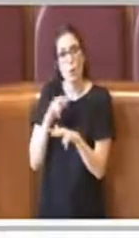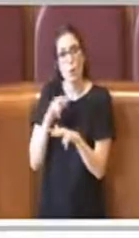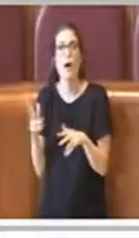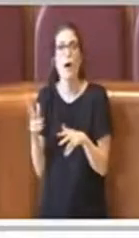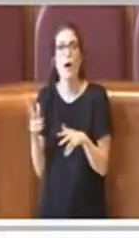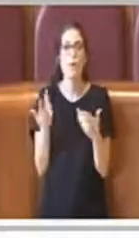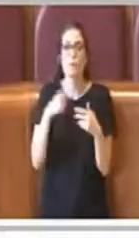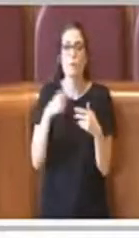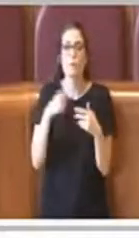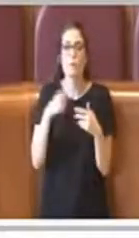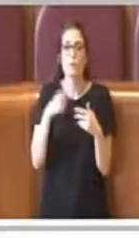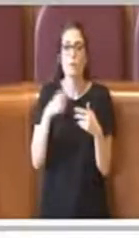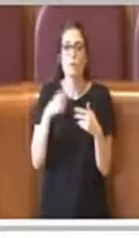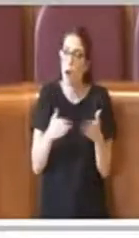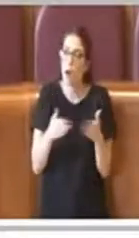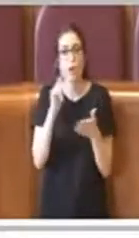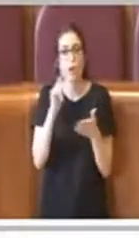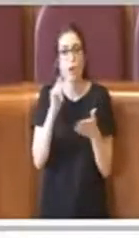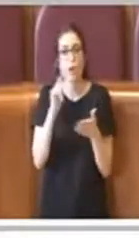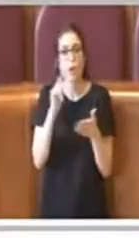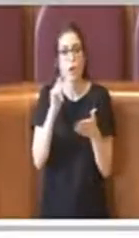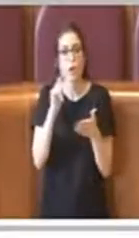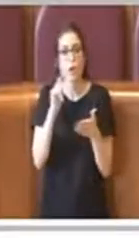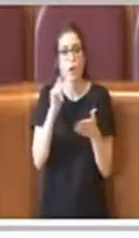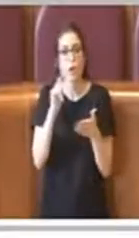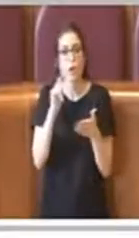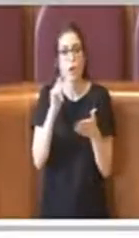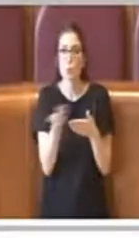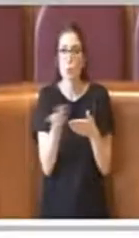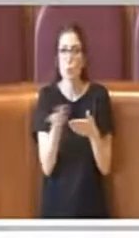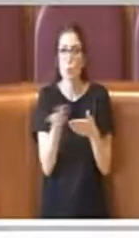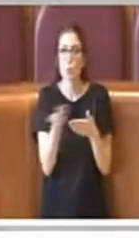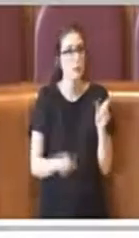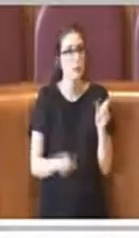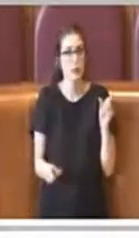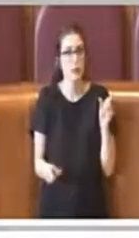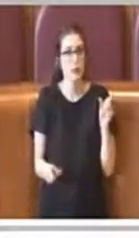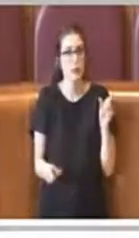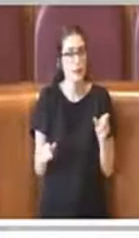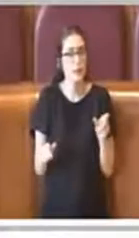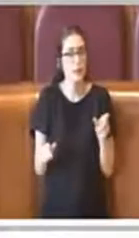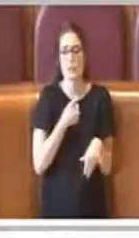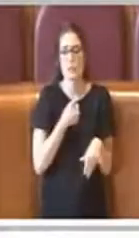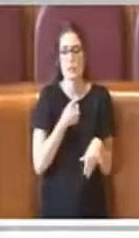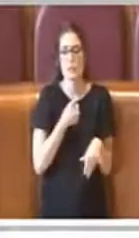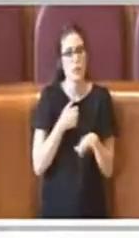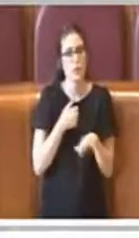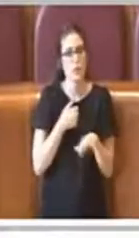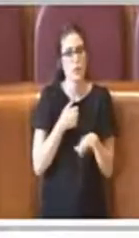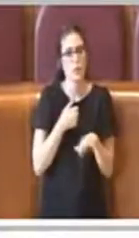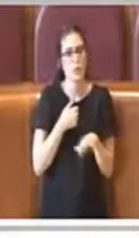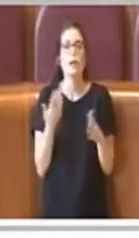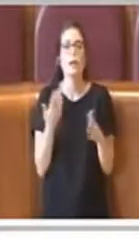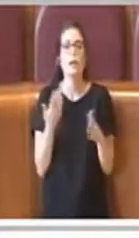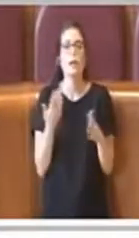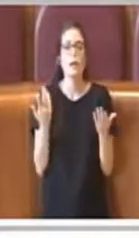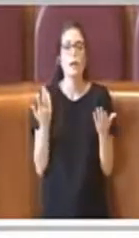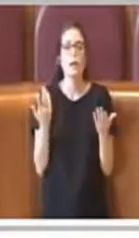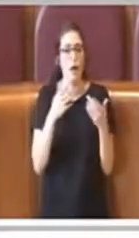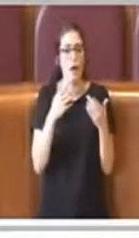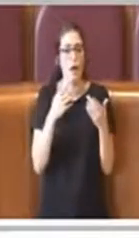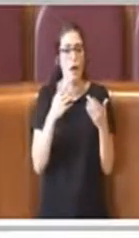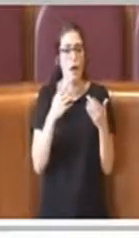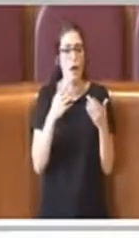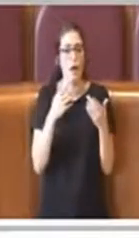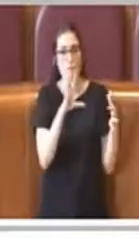livello municipale per l'apertura diciamo al voto a tutti i cittadini indipendentemente, ai cittadini singoli parliamo